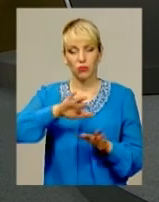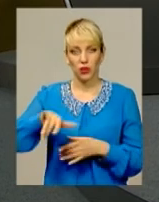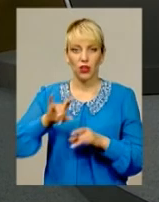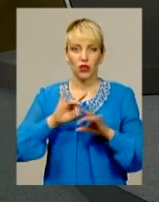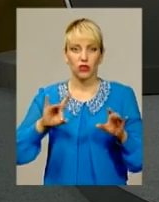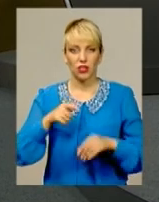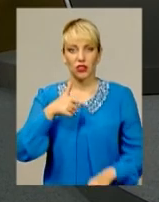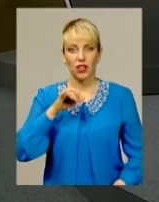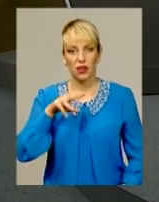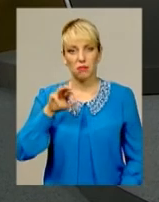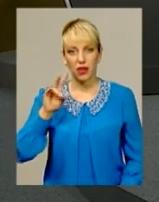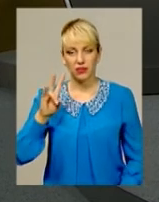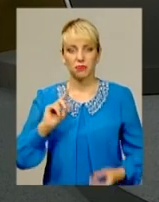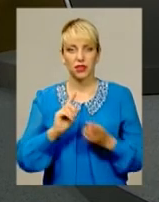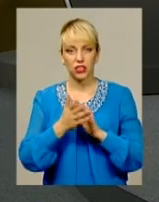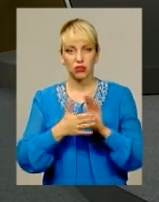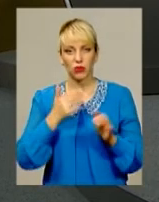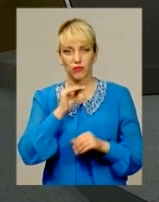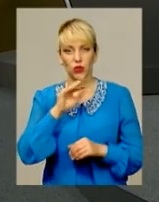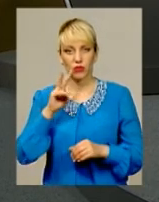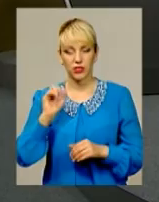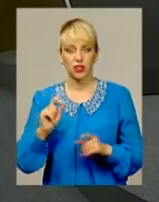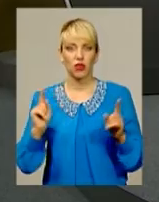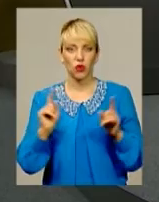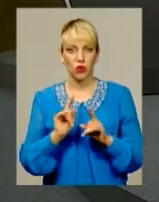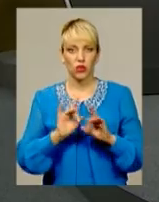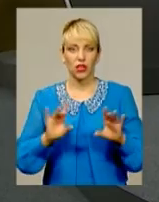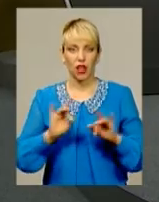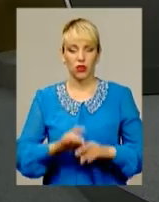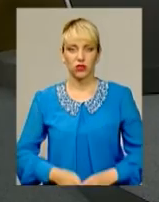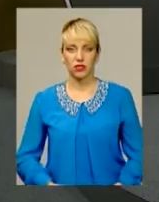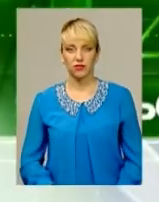Анна Герман та Оксана Фіновська. Далі короткий анонс випуску.